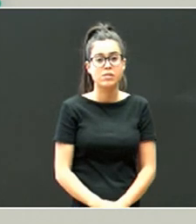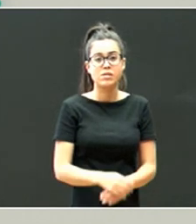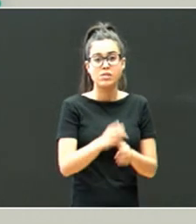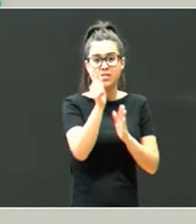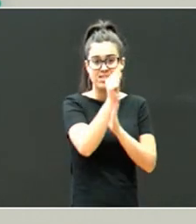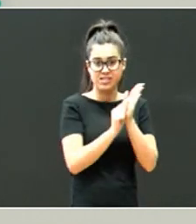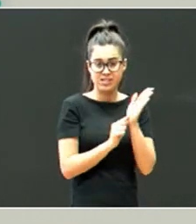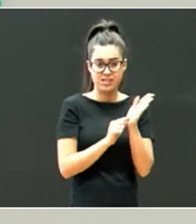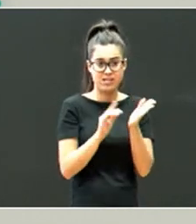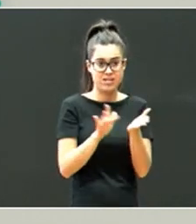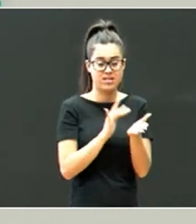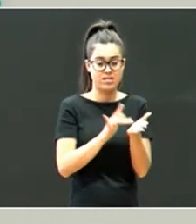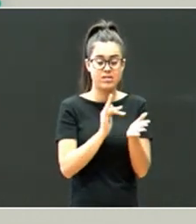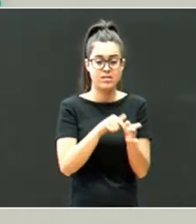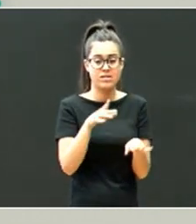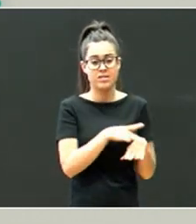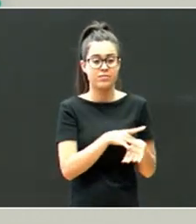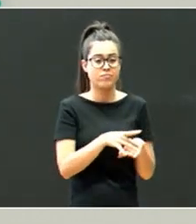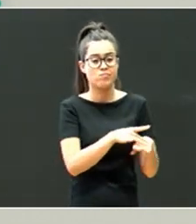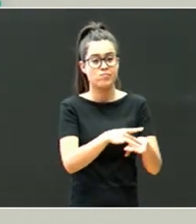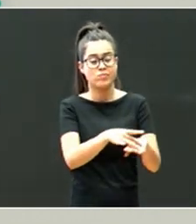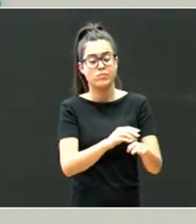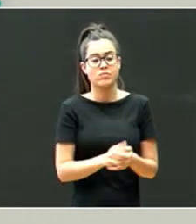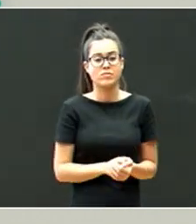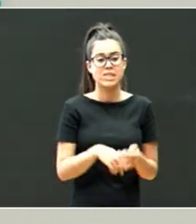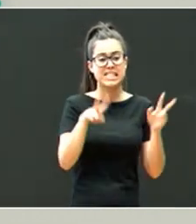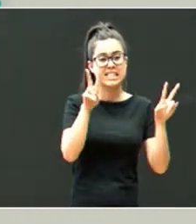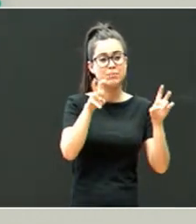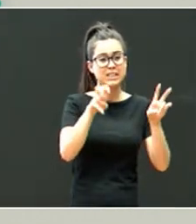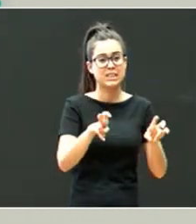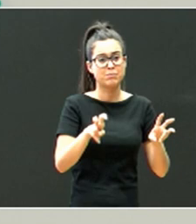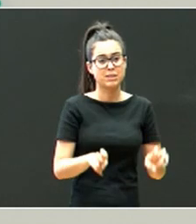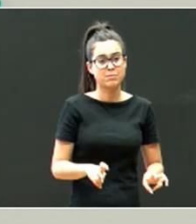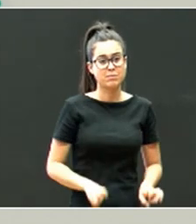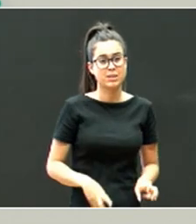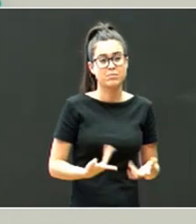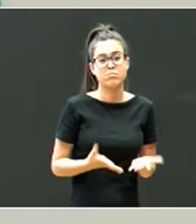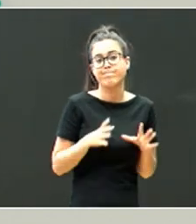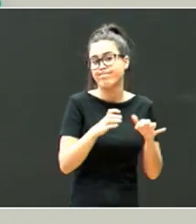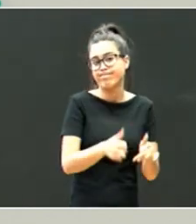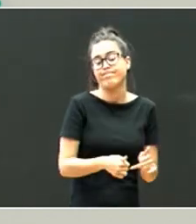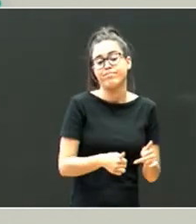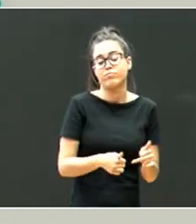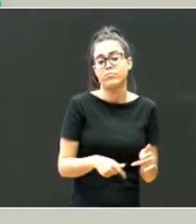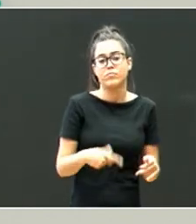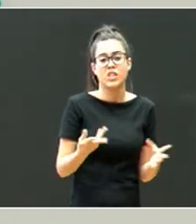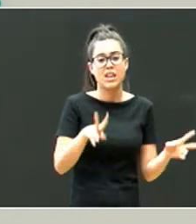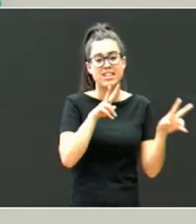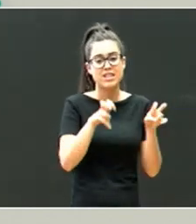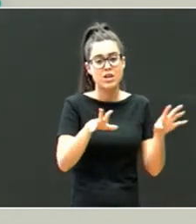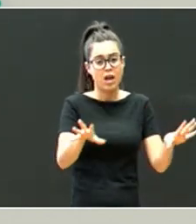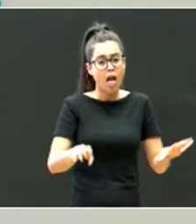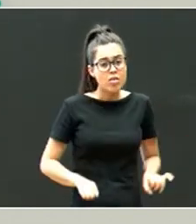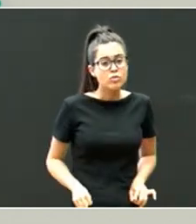gida honetan agertzen den, gaiak hemen labur-labur, zarreratxo bat, adozinoaren inguruko